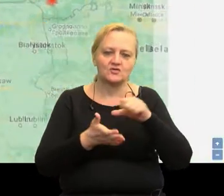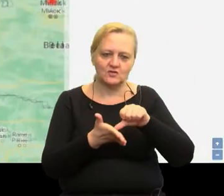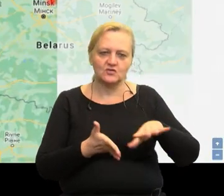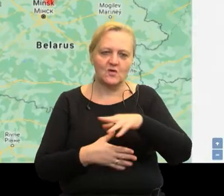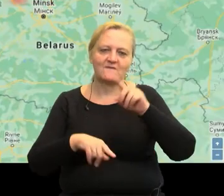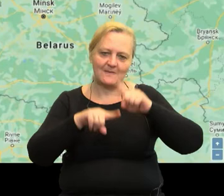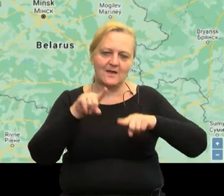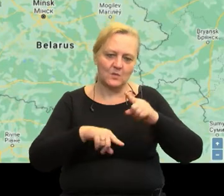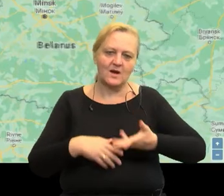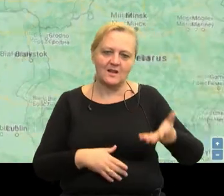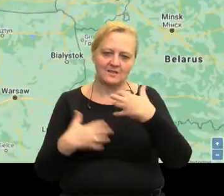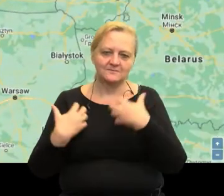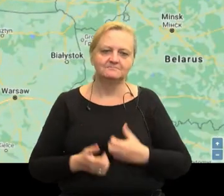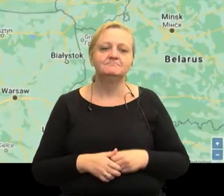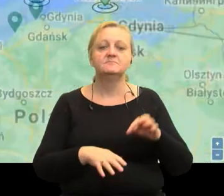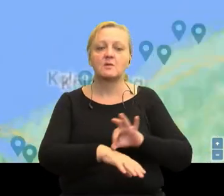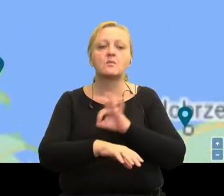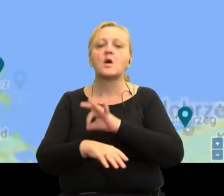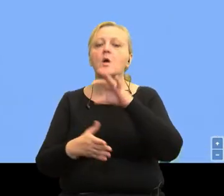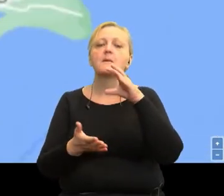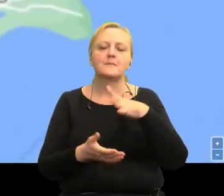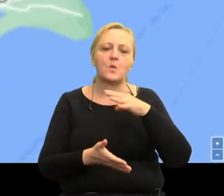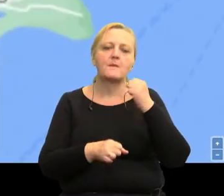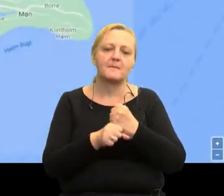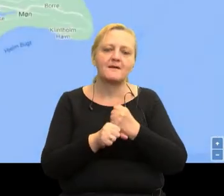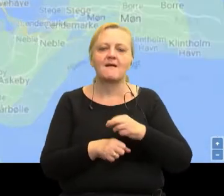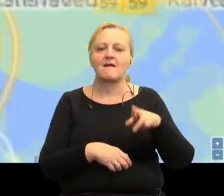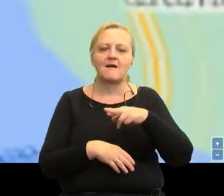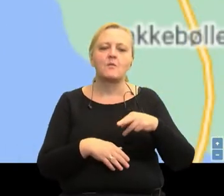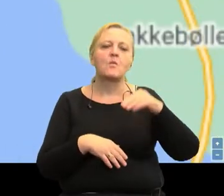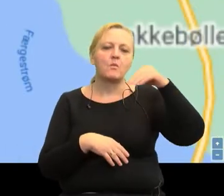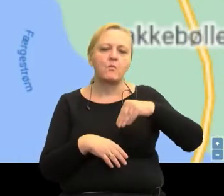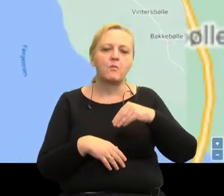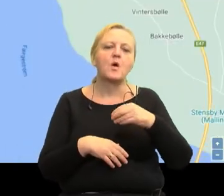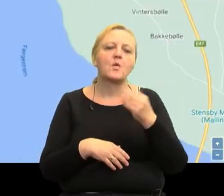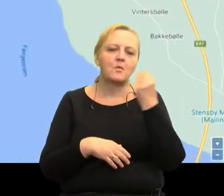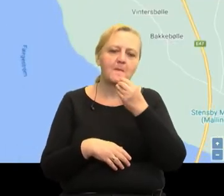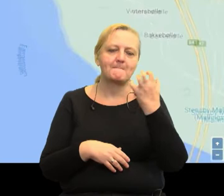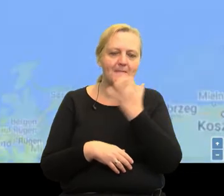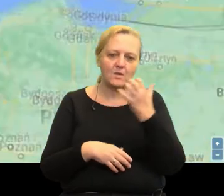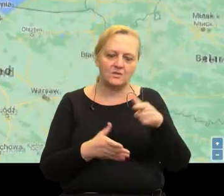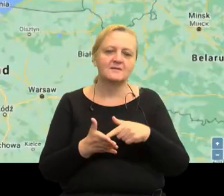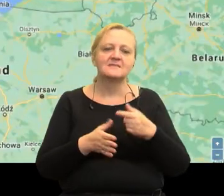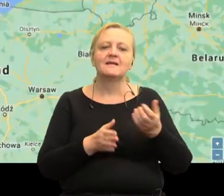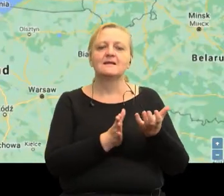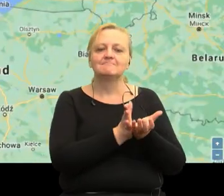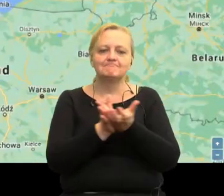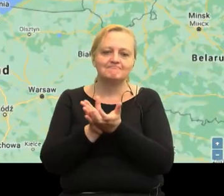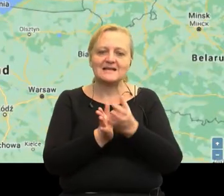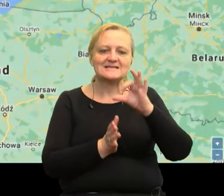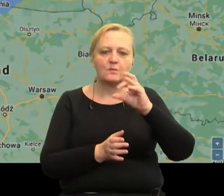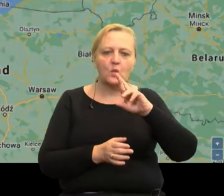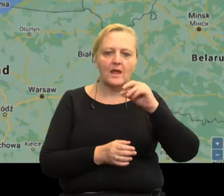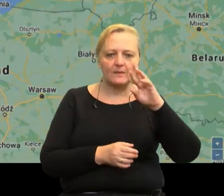naturalne. W projekcie opracowaliśmy pierwszy w regionie południowego Bałtyku symulator transportu. Symulator